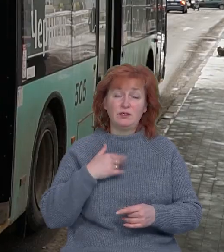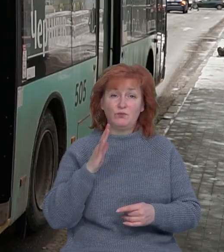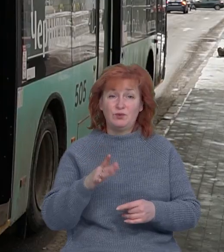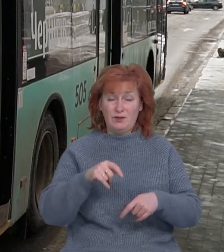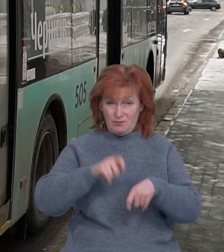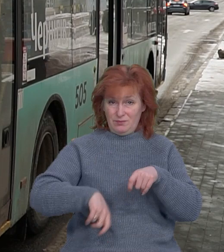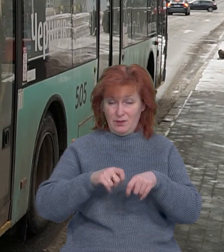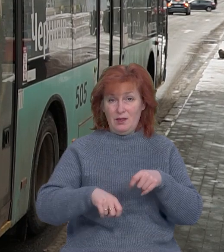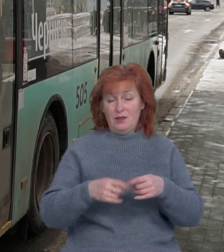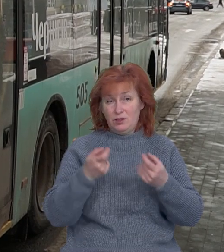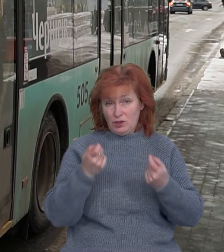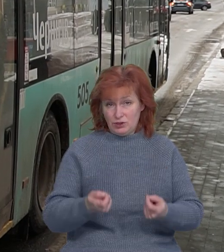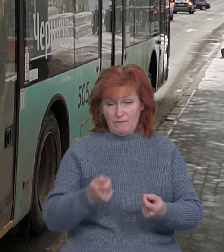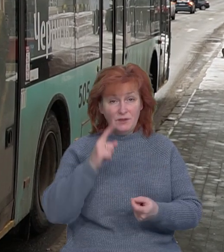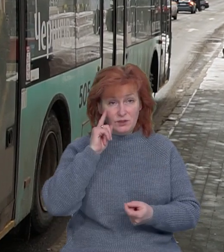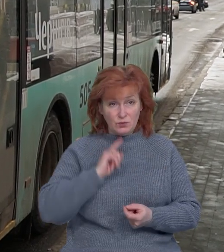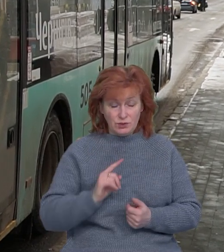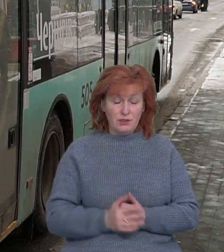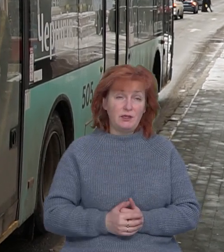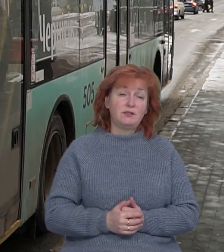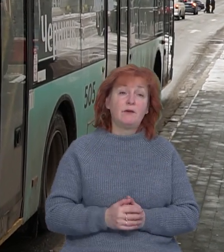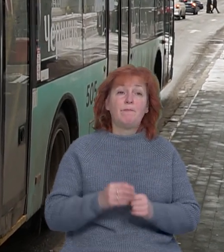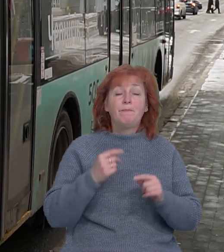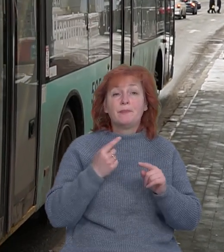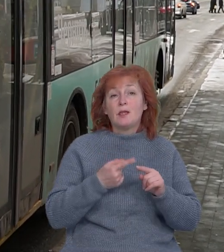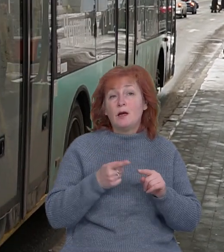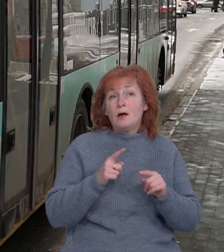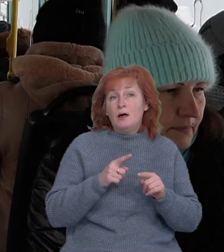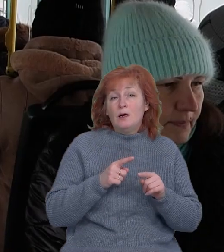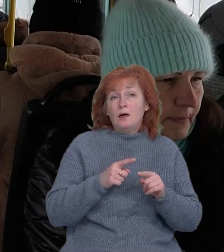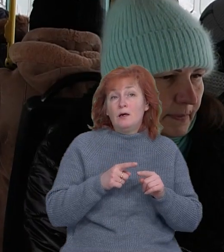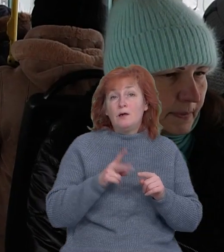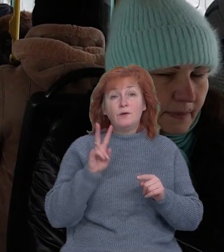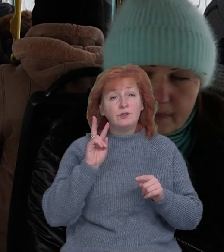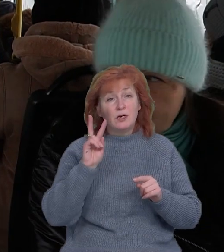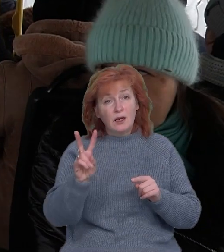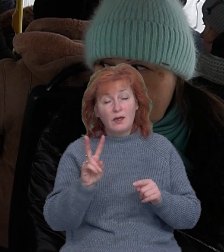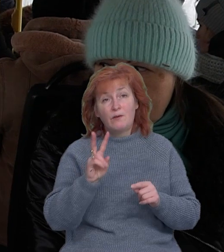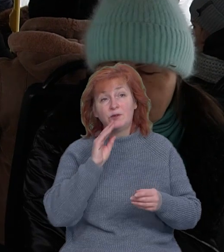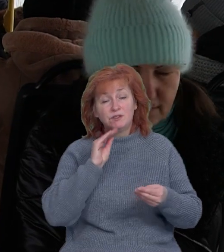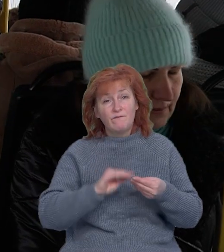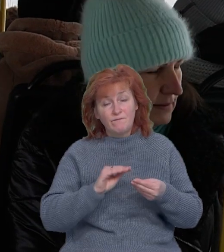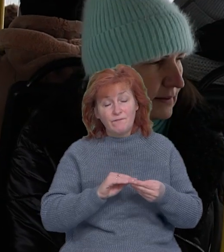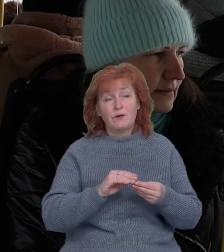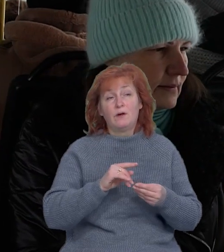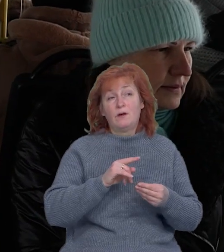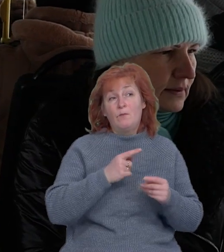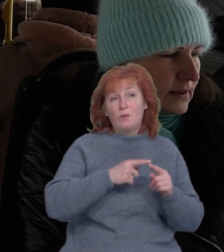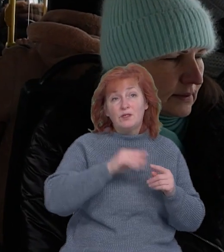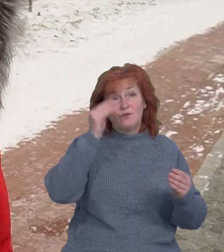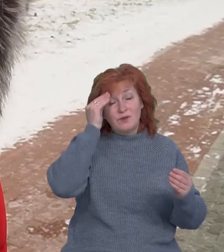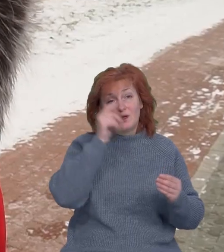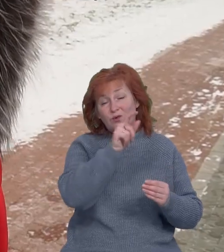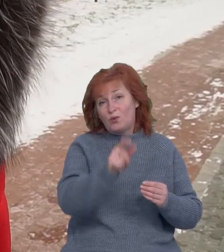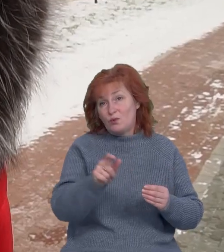Про підвищення вартості на проїзд у тролейбусах у регуляторному акті не йдеться. Чернігівці на такі нововведення реагують по